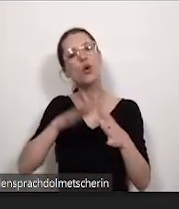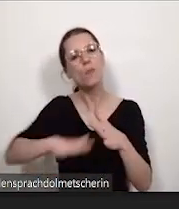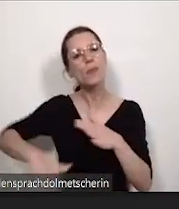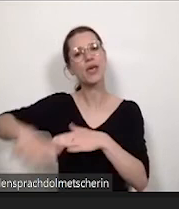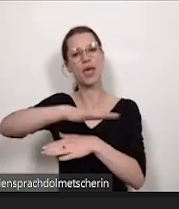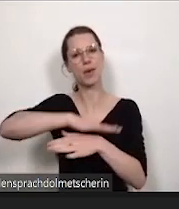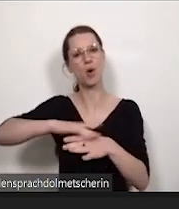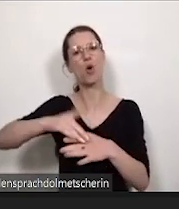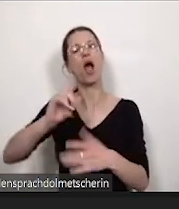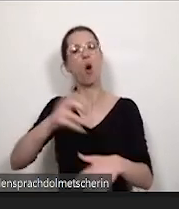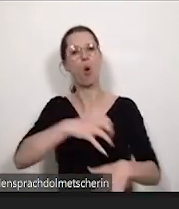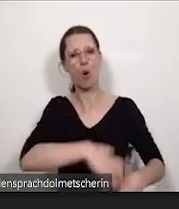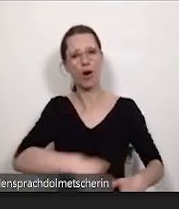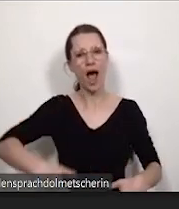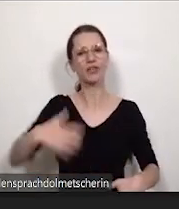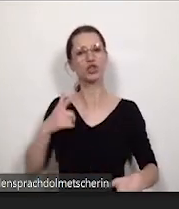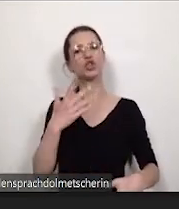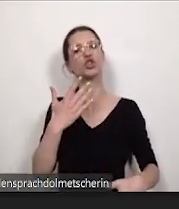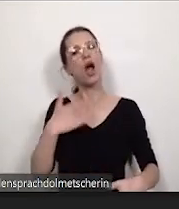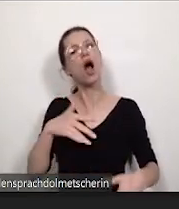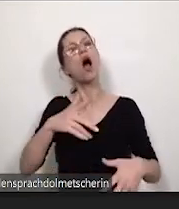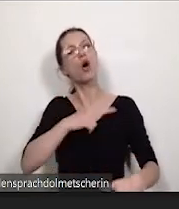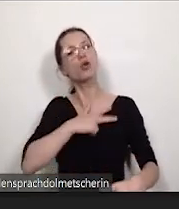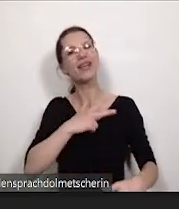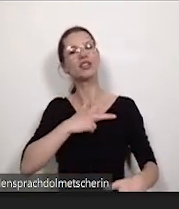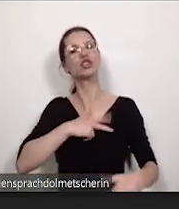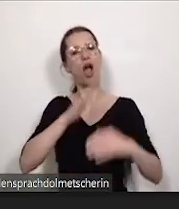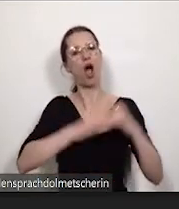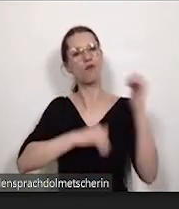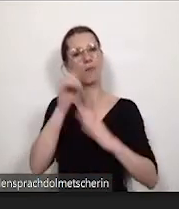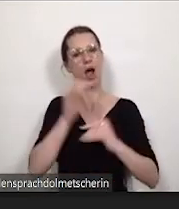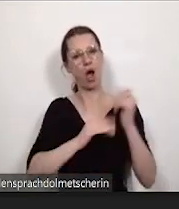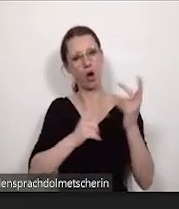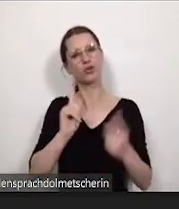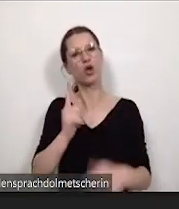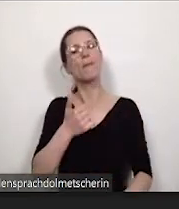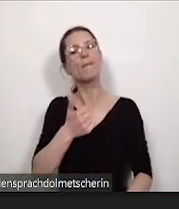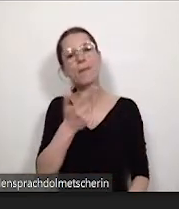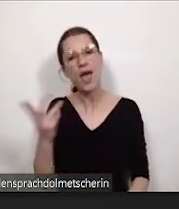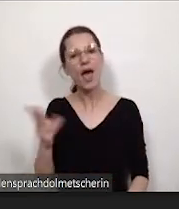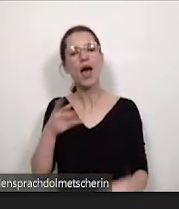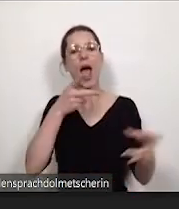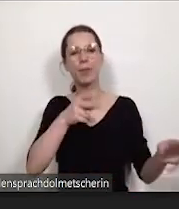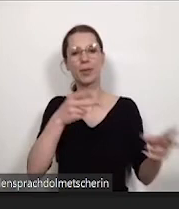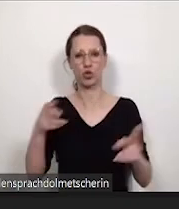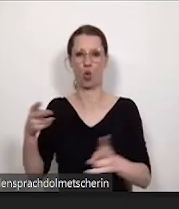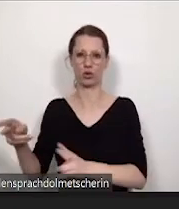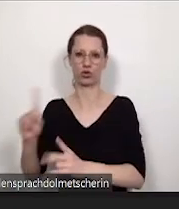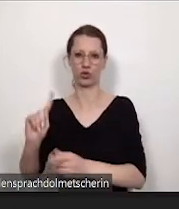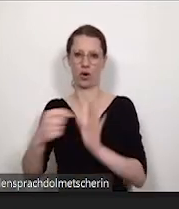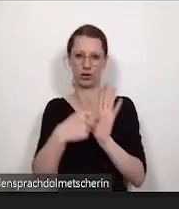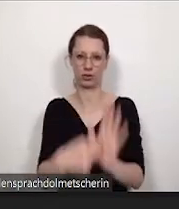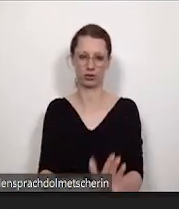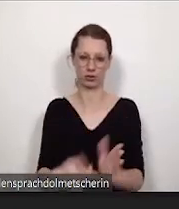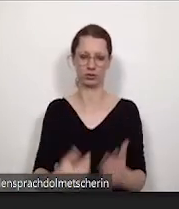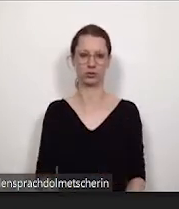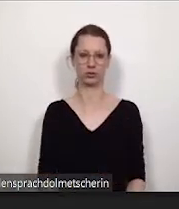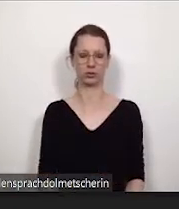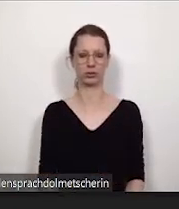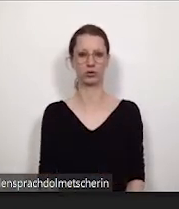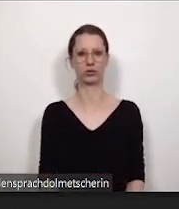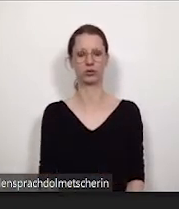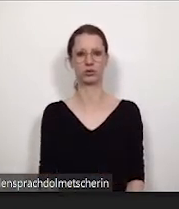organisch und authentisch aufgebaut sind, sollen ja mehrere Episoden dargestellt werden, in denen Beeinträchtigungen,